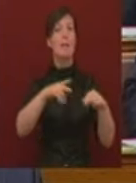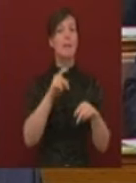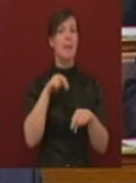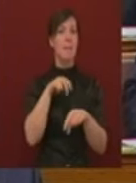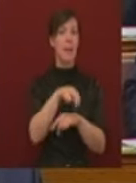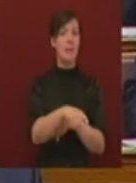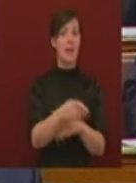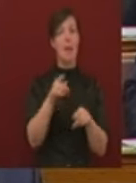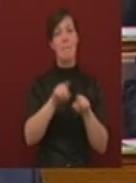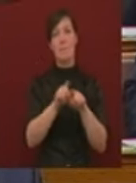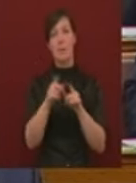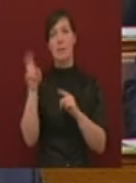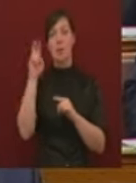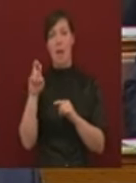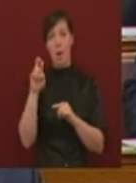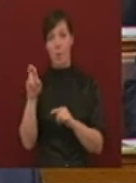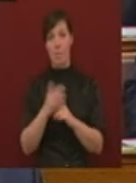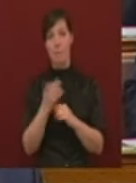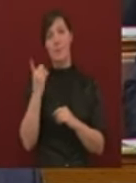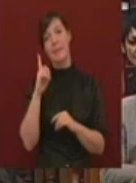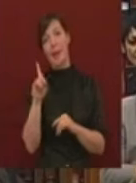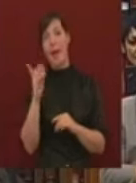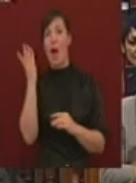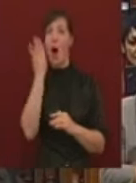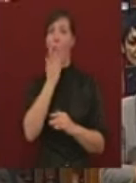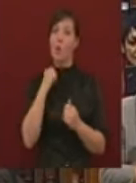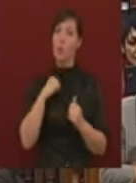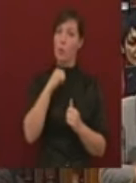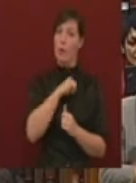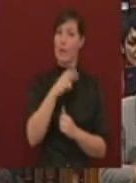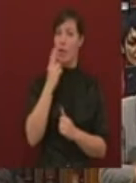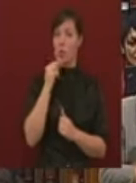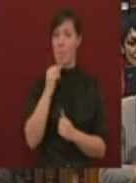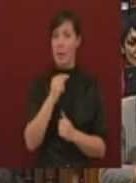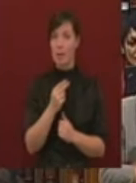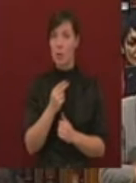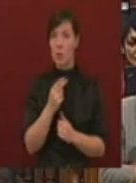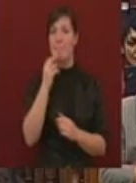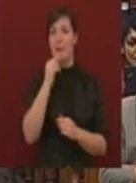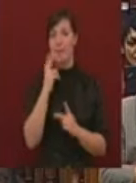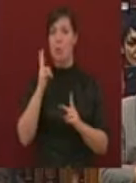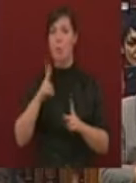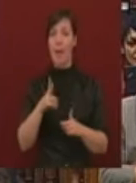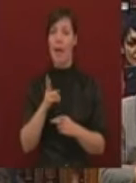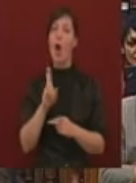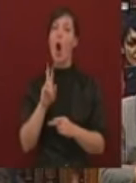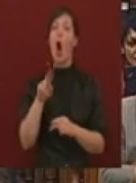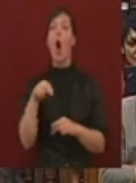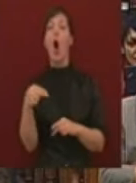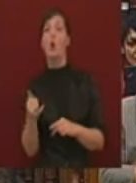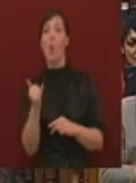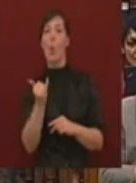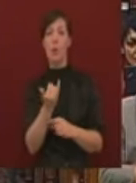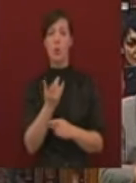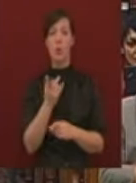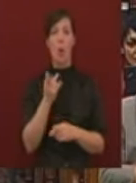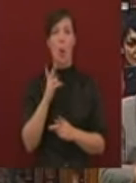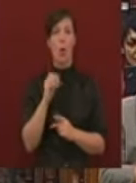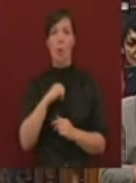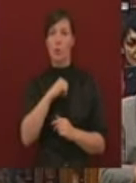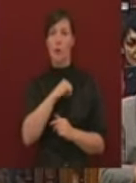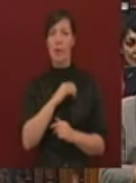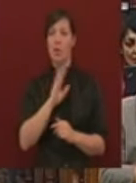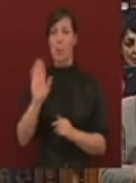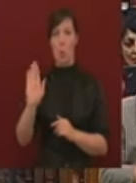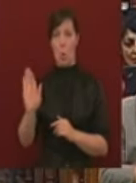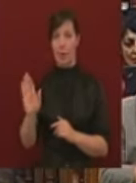Miniszterelnök úr, viszont, hogyha szuverenitásról beszélünk, beszélnünk kell arról is, hogy a szuverenitás nem az öné, nem